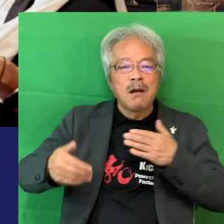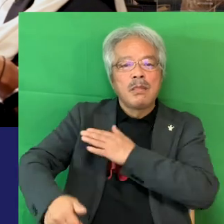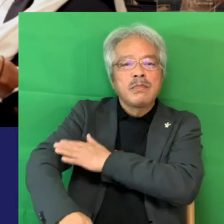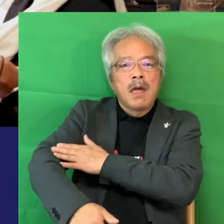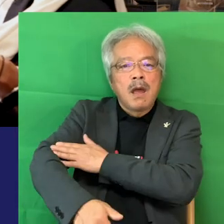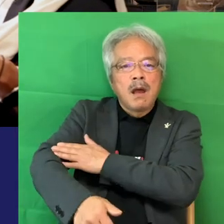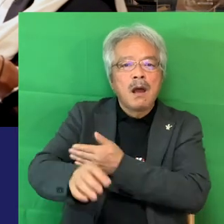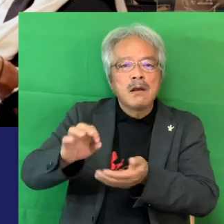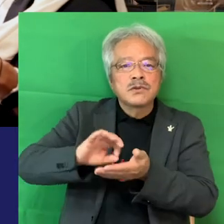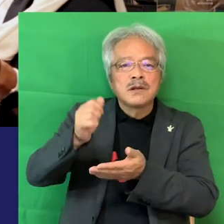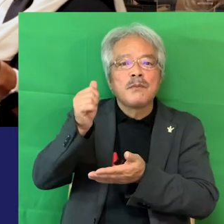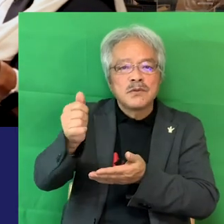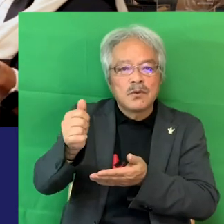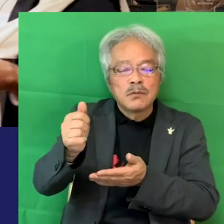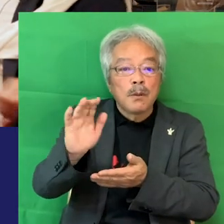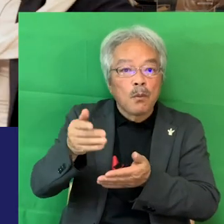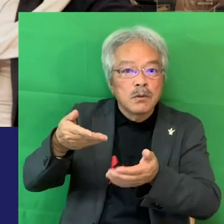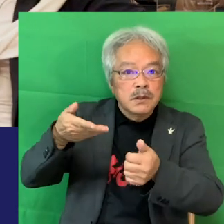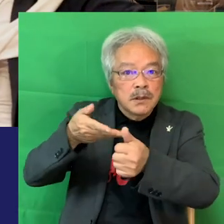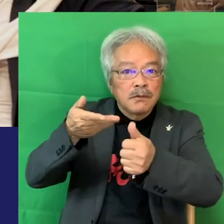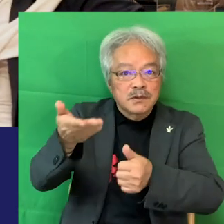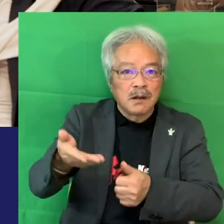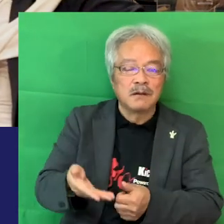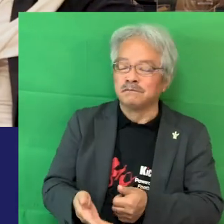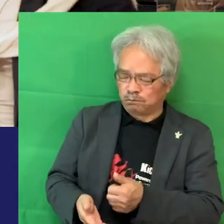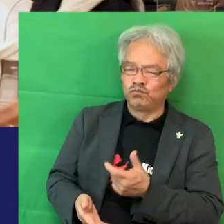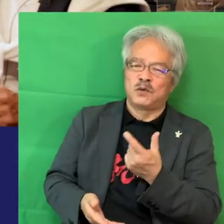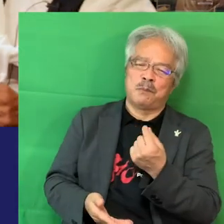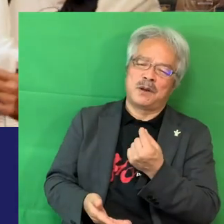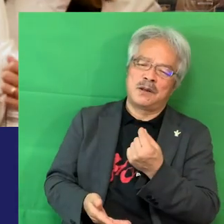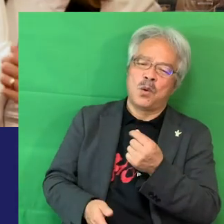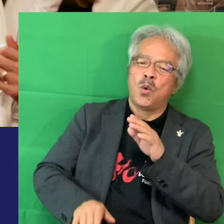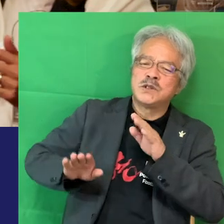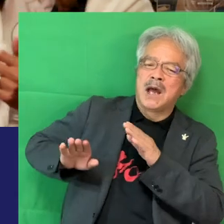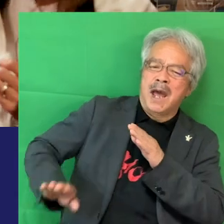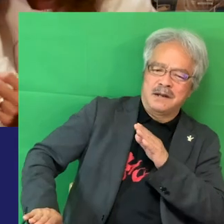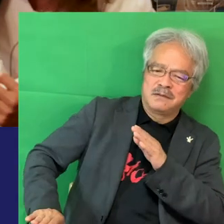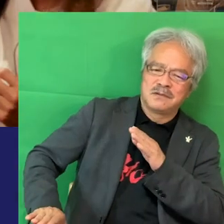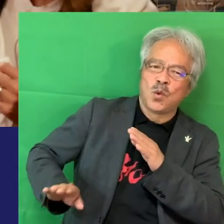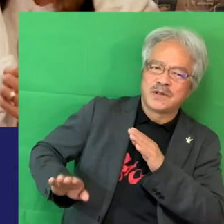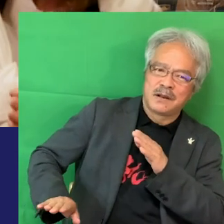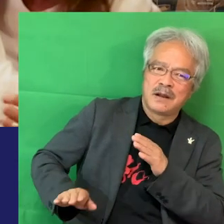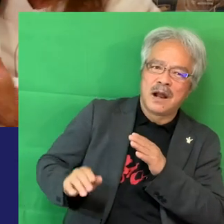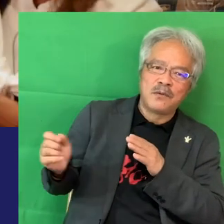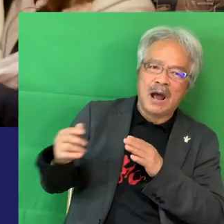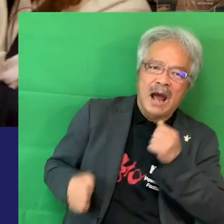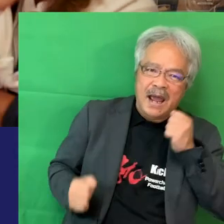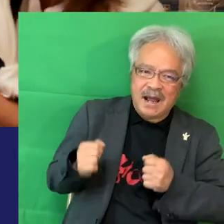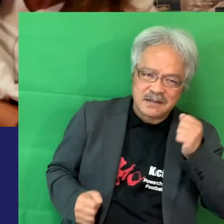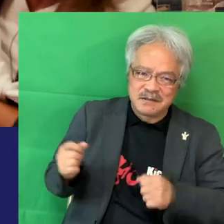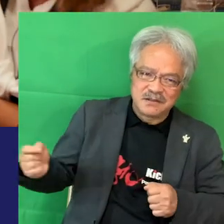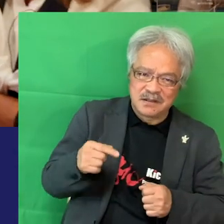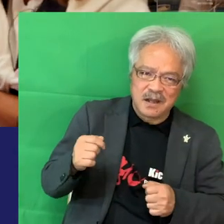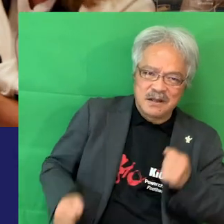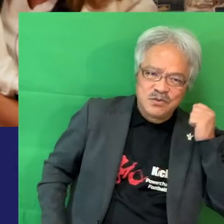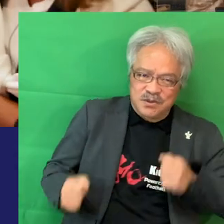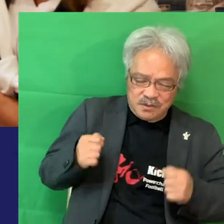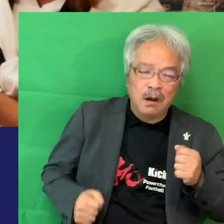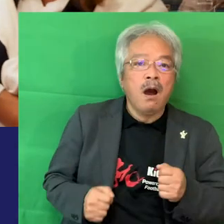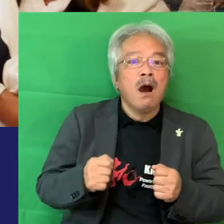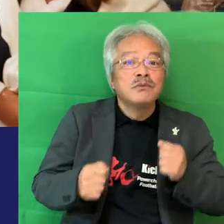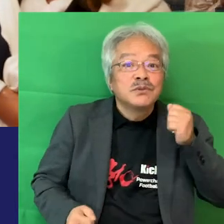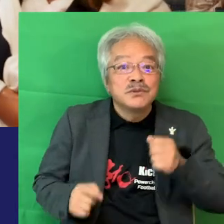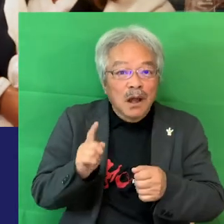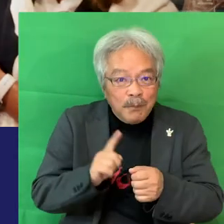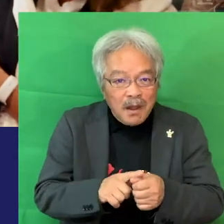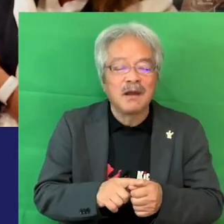えますよやっぱり鍛えるバランスやっぱり抑えるっていうのかなあとはこうやっぱり早くするために腕をあ、振るために